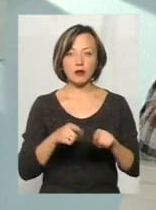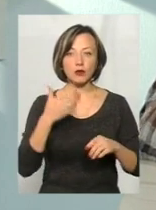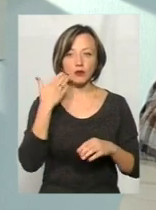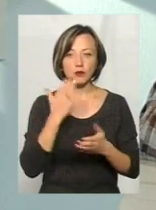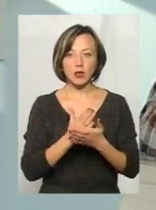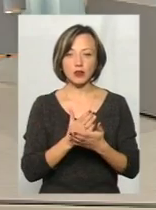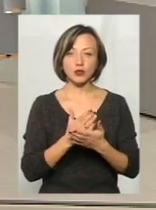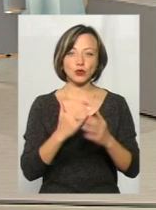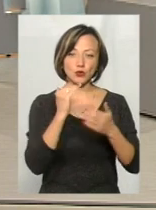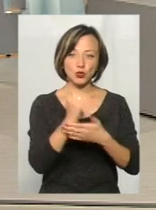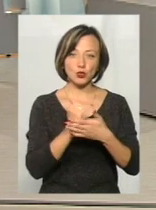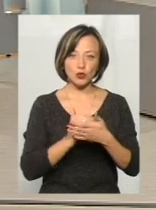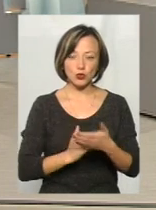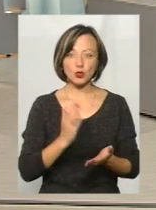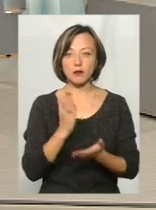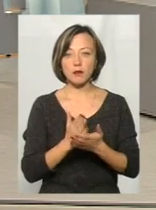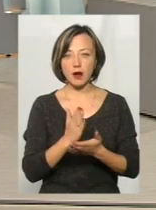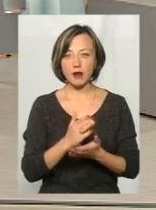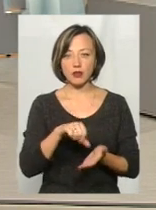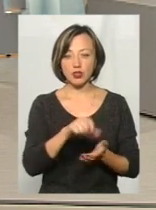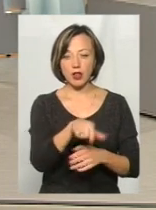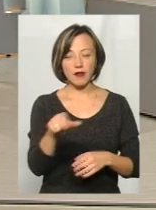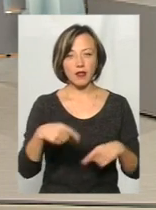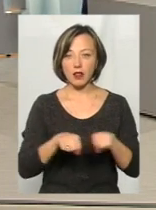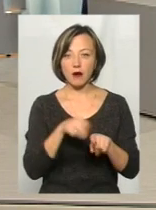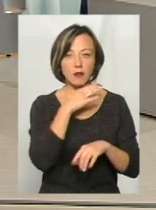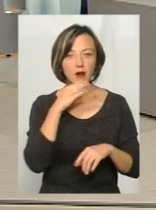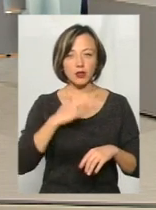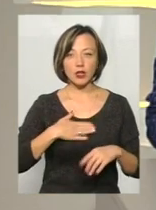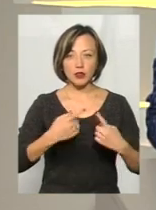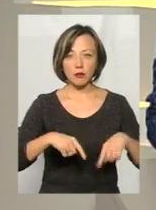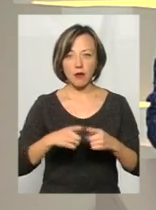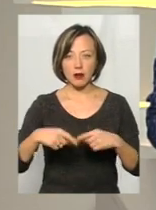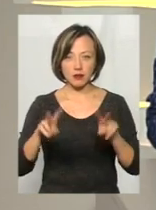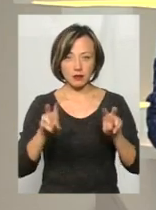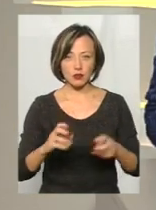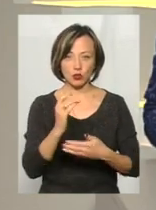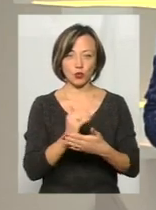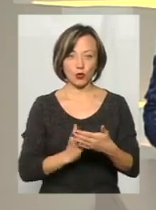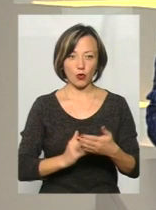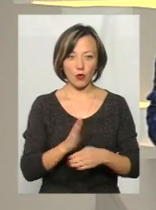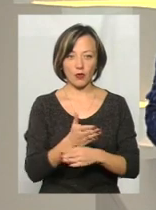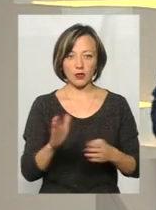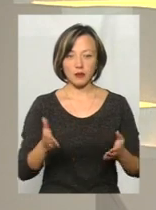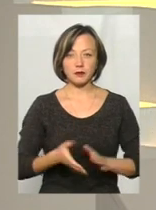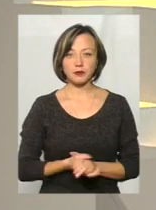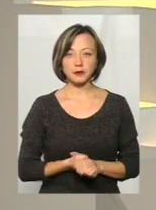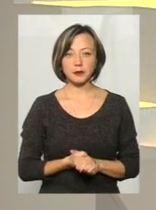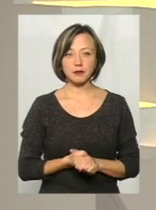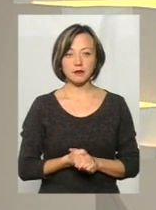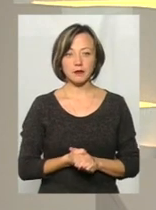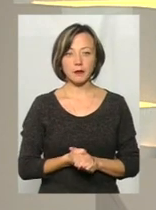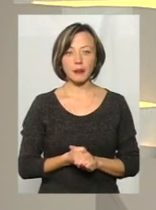структуру, мають напрацьовану членів. І не так багато наших партій можна назвати структурованими. Безпосередньо, Але